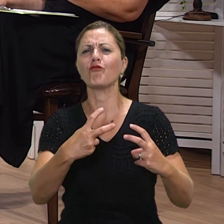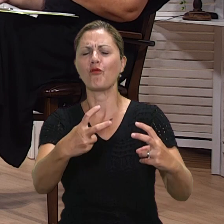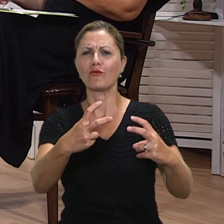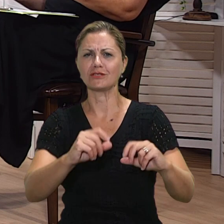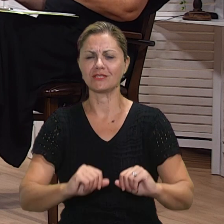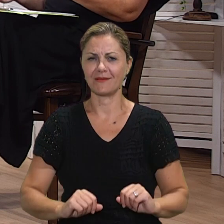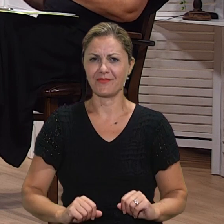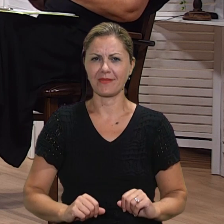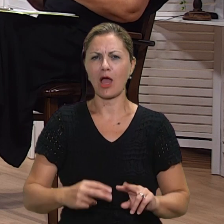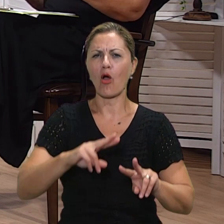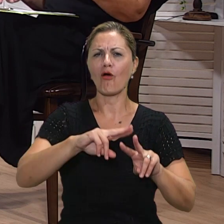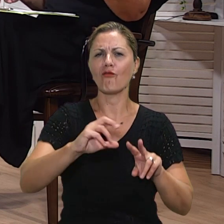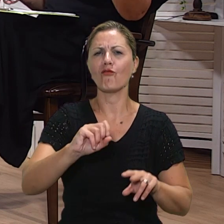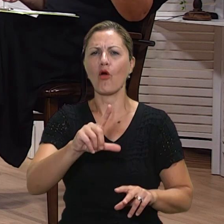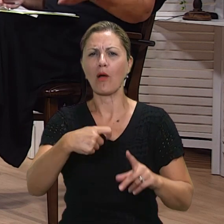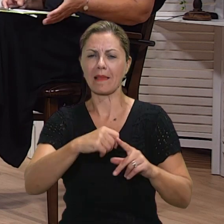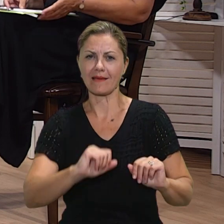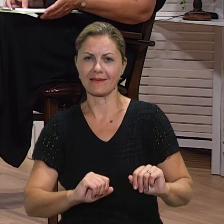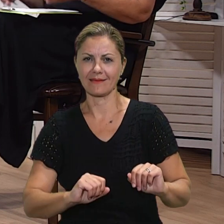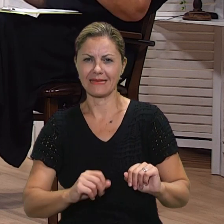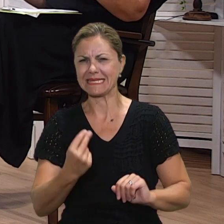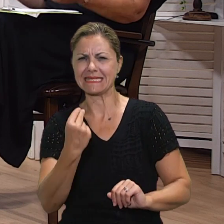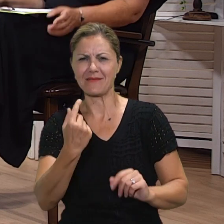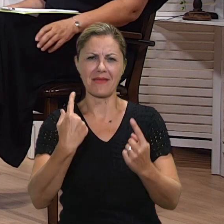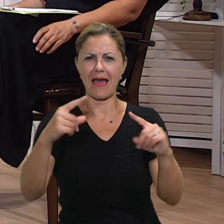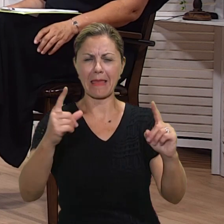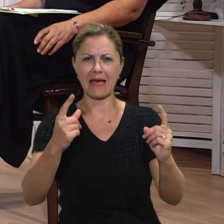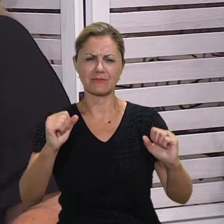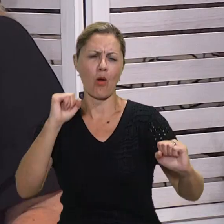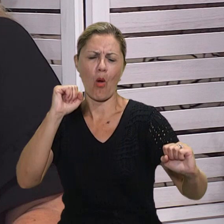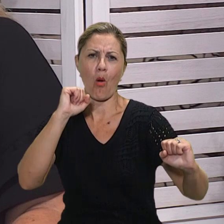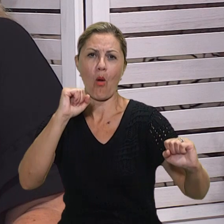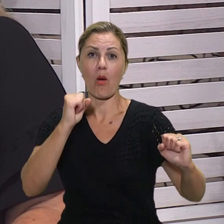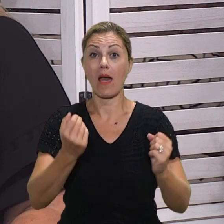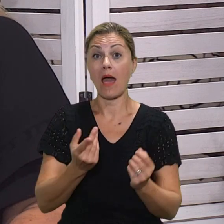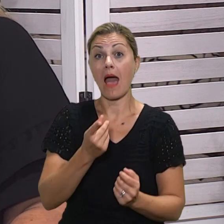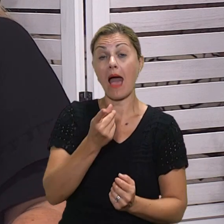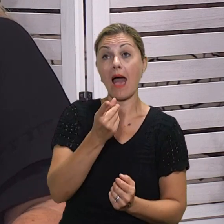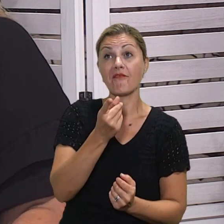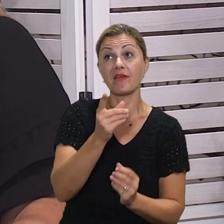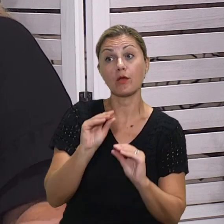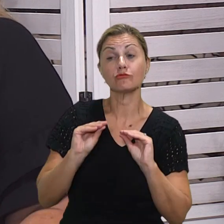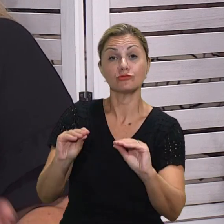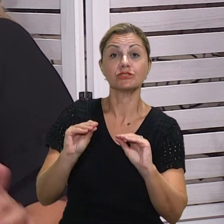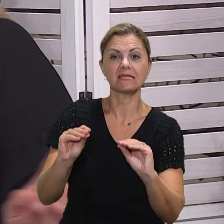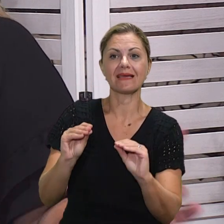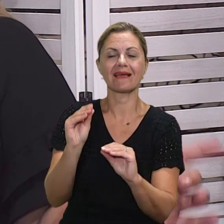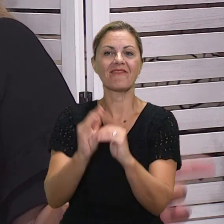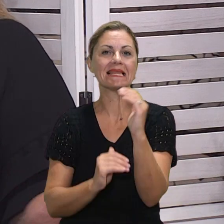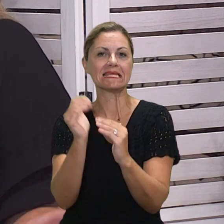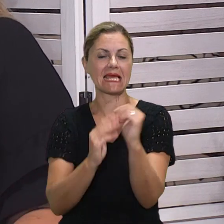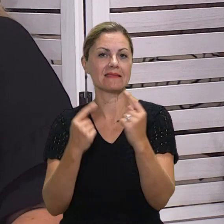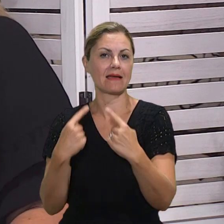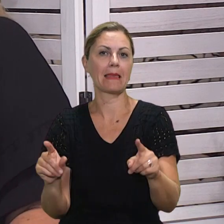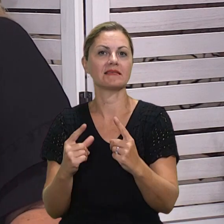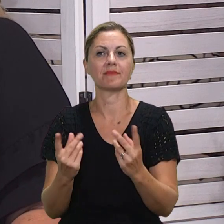Ali ste sada spomenuli rok koji je održao već fantastičnu vrhunsku glazbu. Kako reagiraju? Je li prepoznaju i kažu roditeljima znaš ovo ti